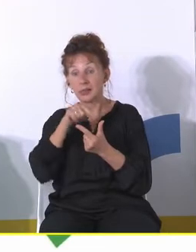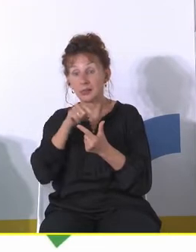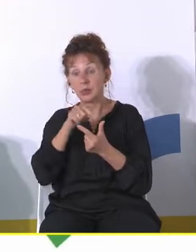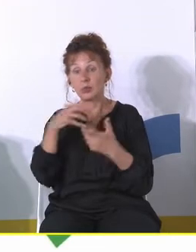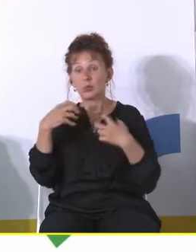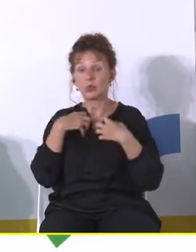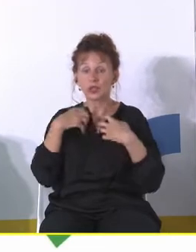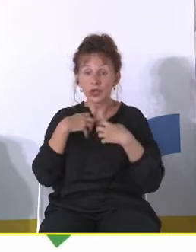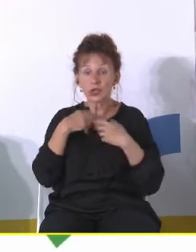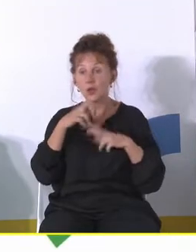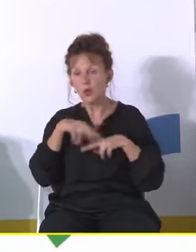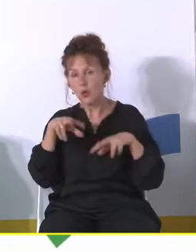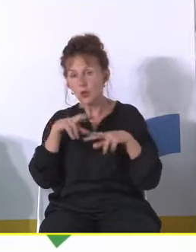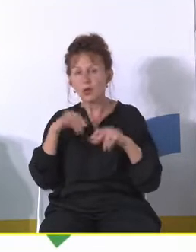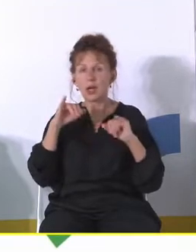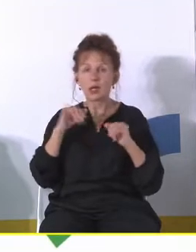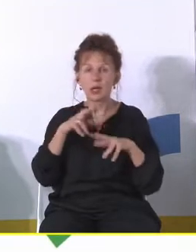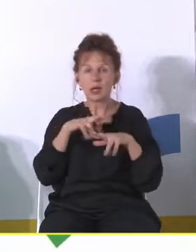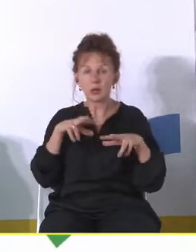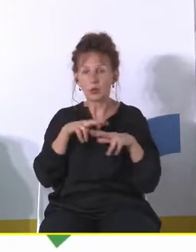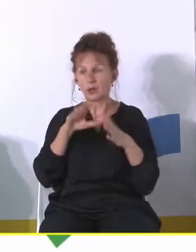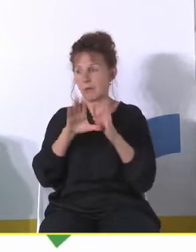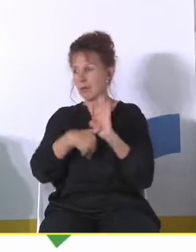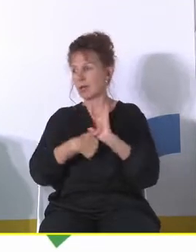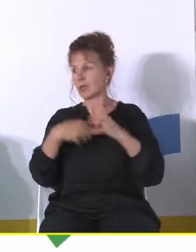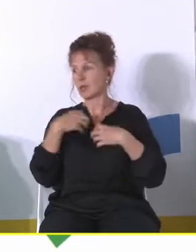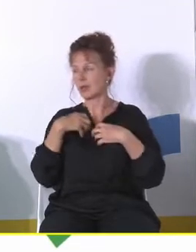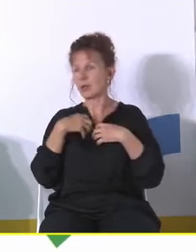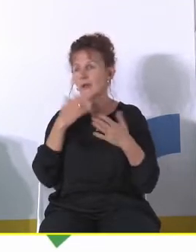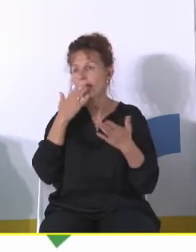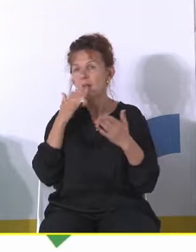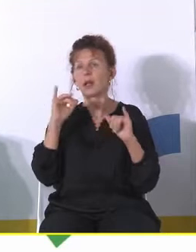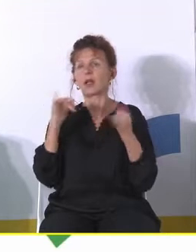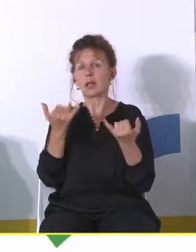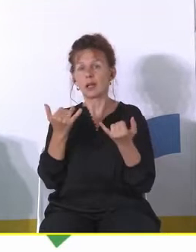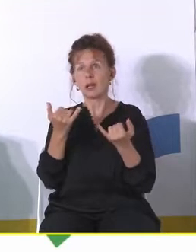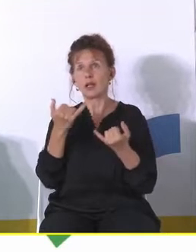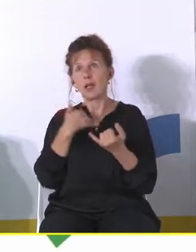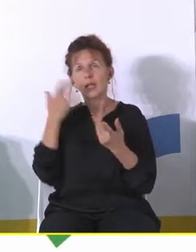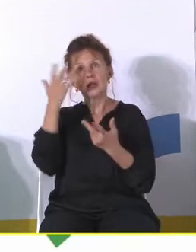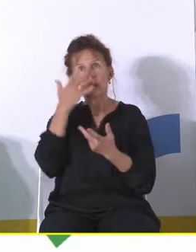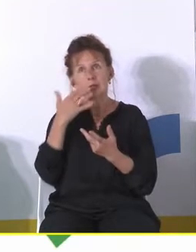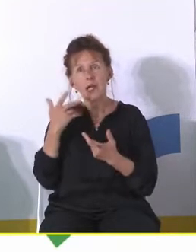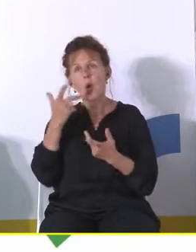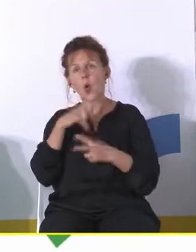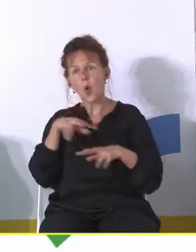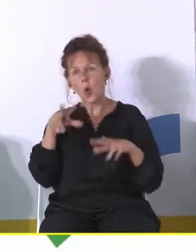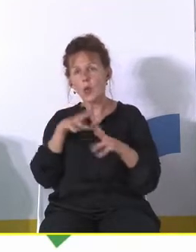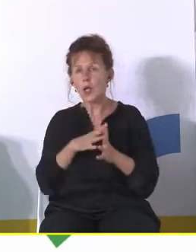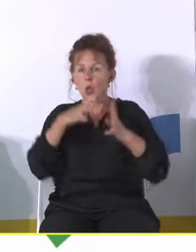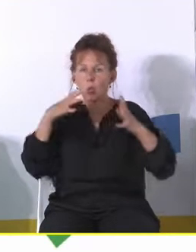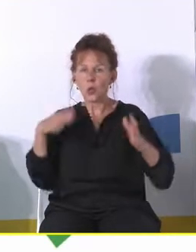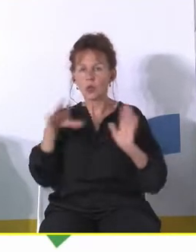jak się ma w tym momencie odnaleźć rodzina żyjąca w mieście ja wyobrażam sobie myśląc o tym rodzinę która żyje w dużym